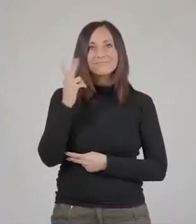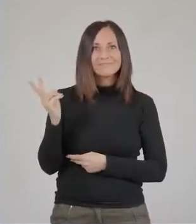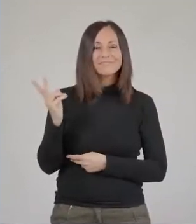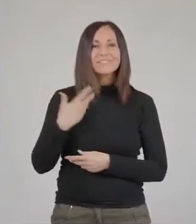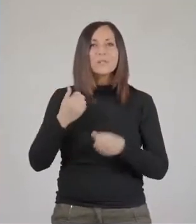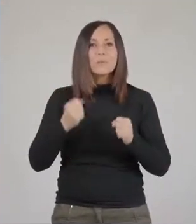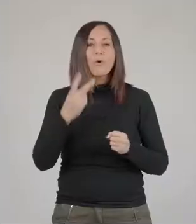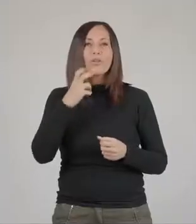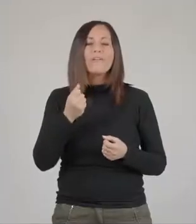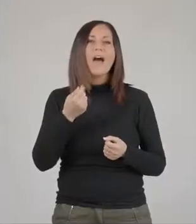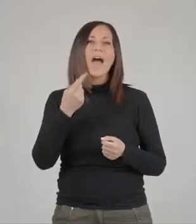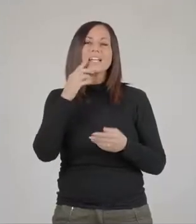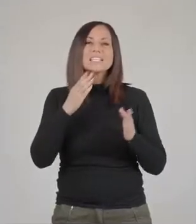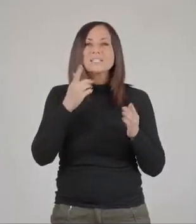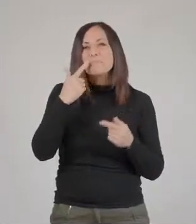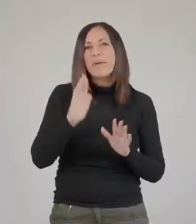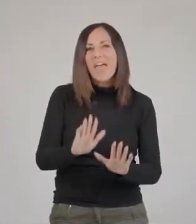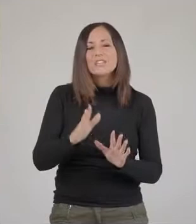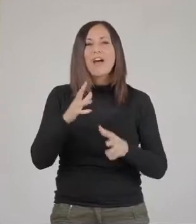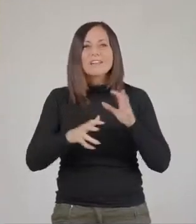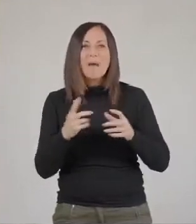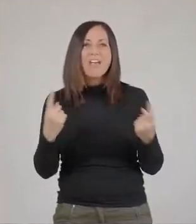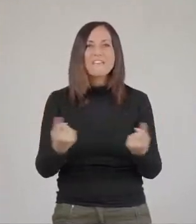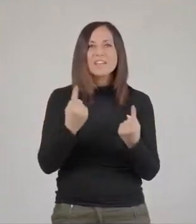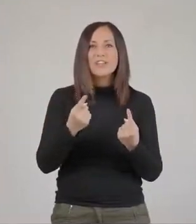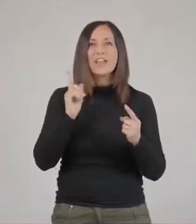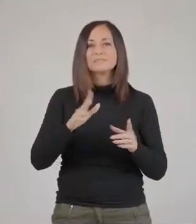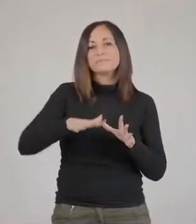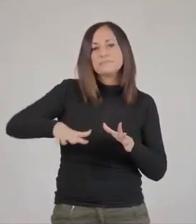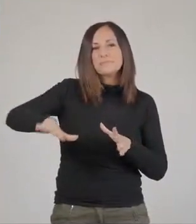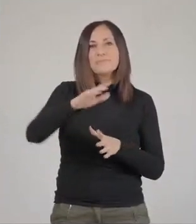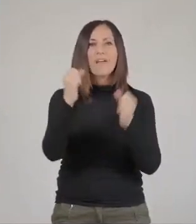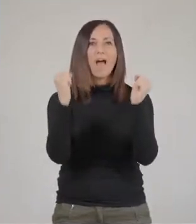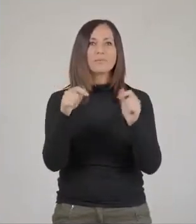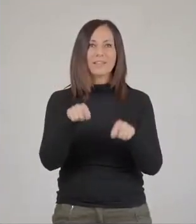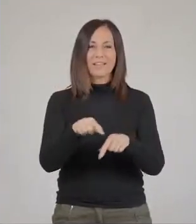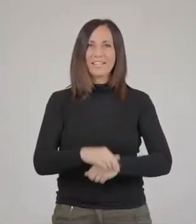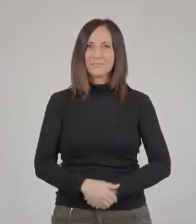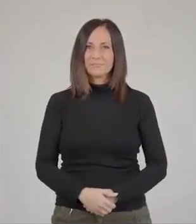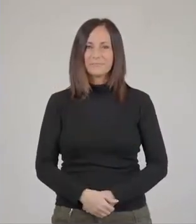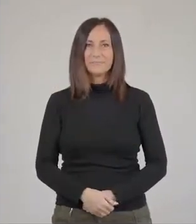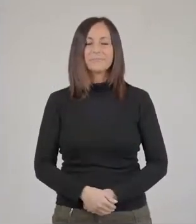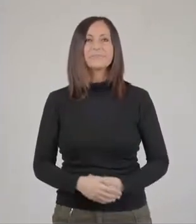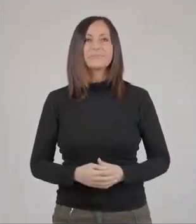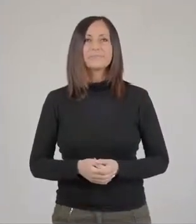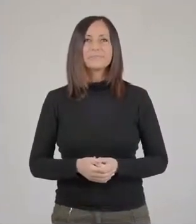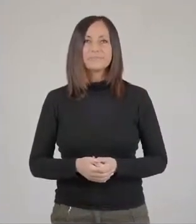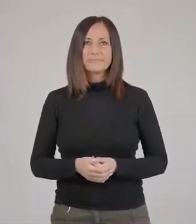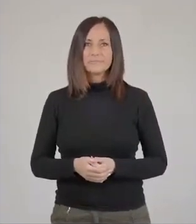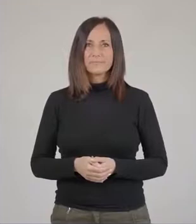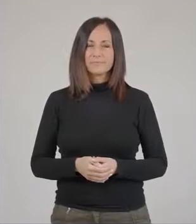'interno dei quali si possono trovare le principali specie animali e vegetali che popolano quel determinato habitat o quella determinata area.